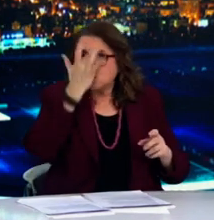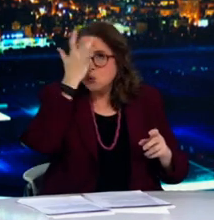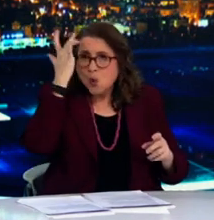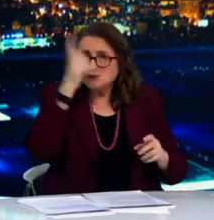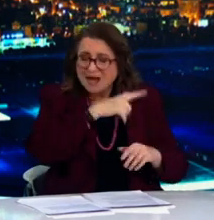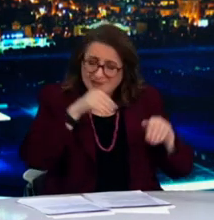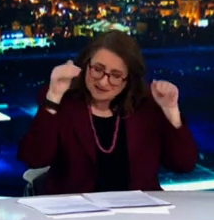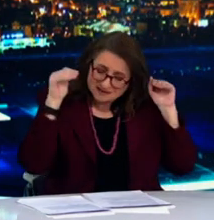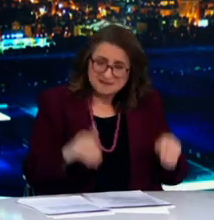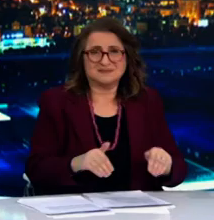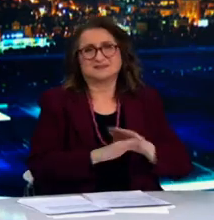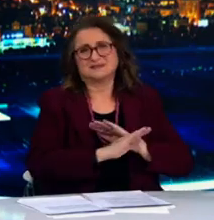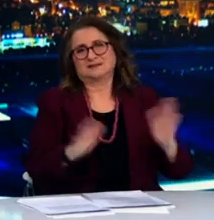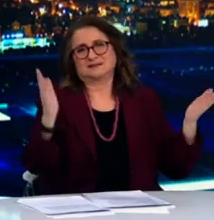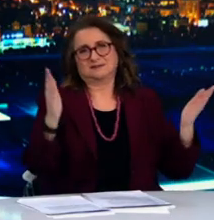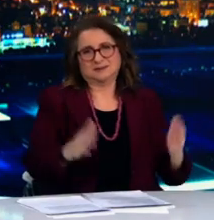Κλείνοντας, επιτρέψτε μου να κάνω μια σύνταση